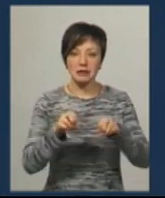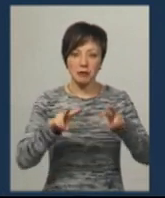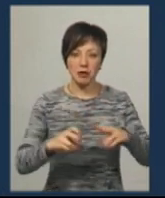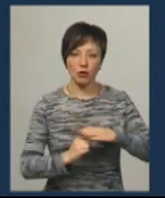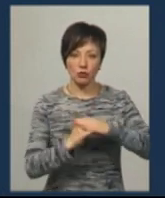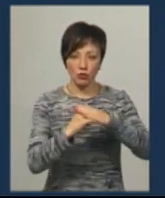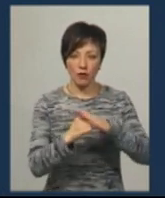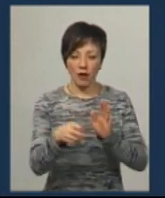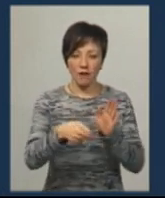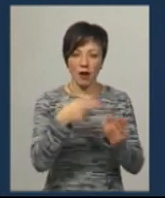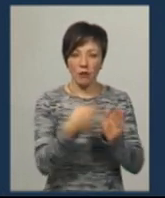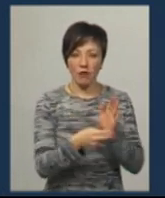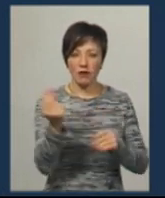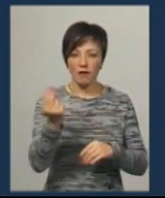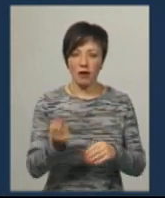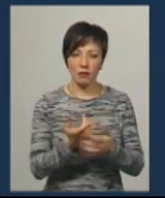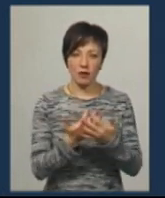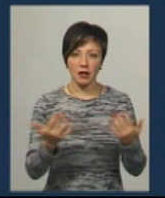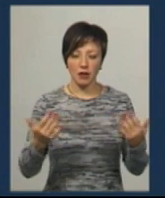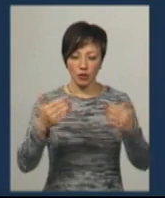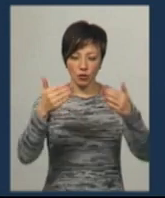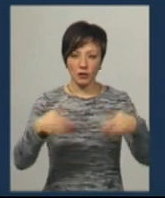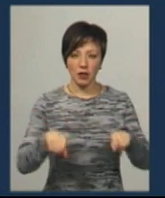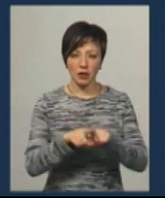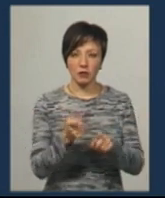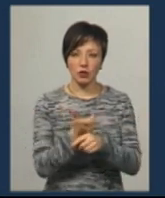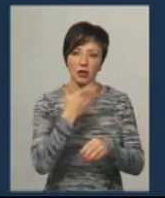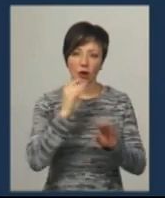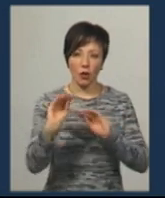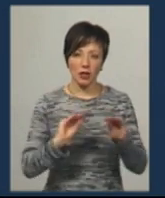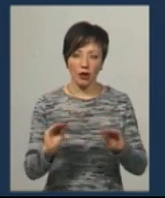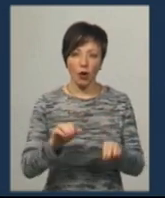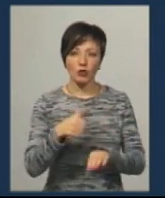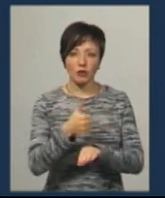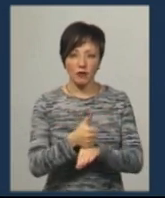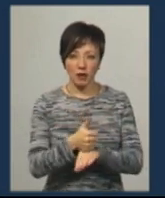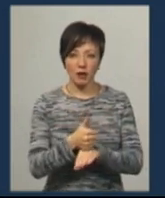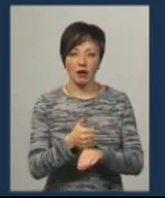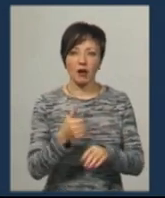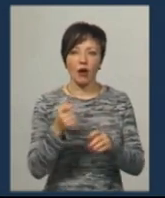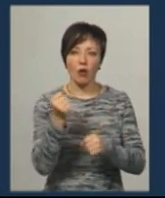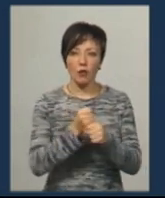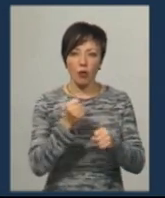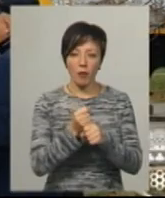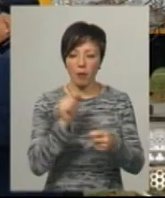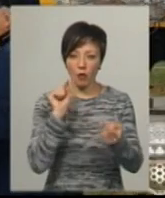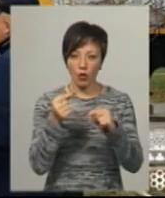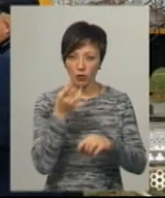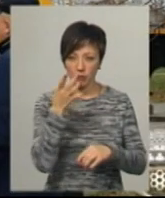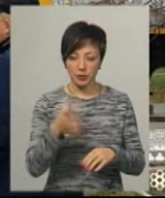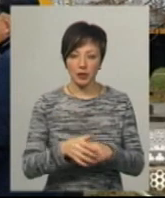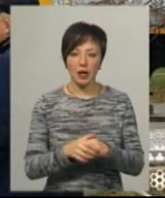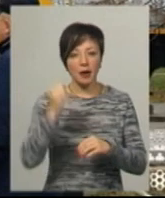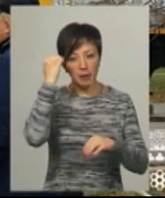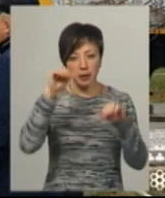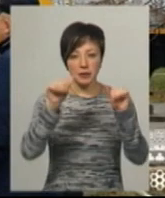Фарбована, всі ті фарби вже зовнішні, вони такі більш декоративні. Основна антикорозійна обробка цими ґрунтами. Пам